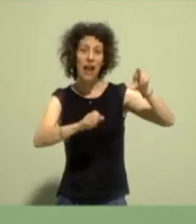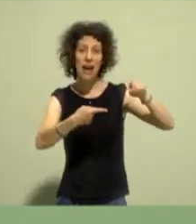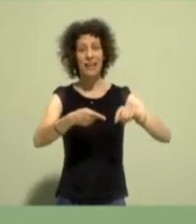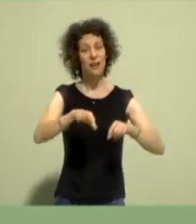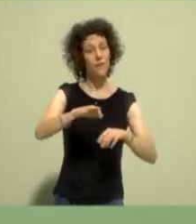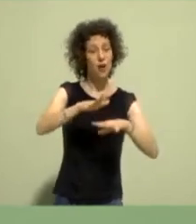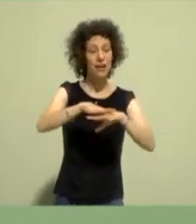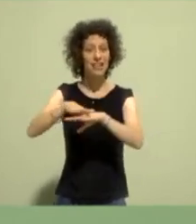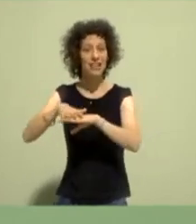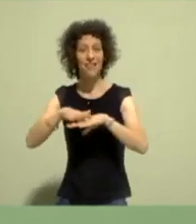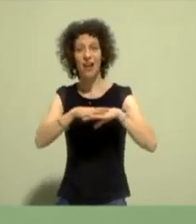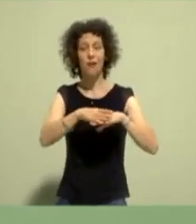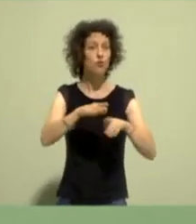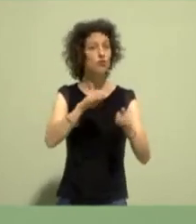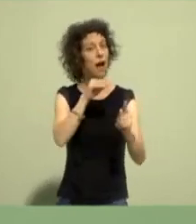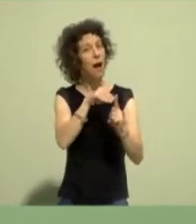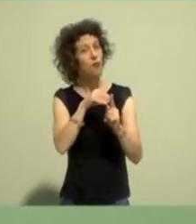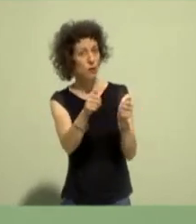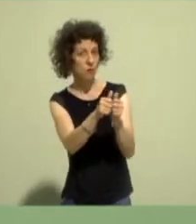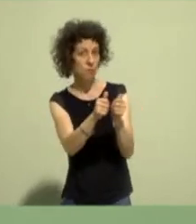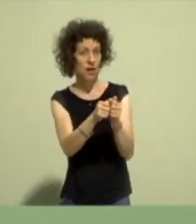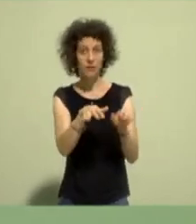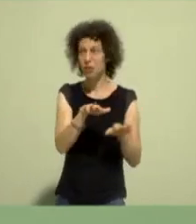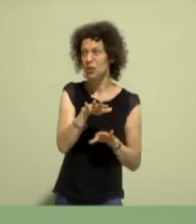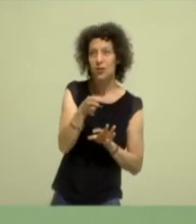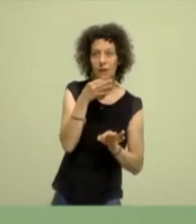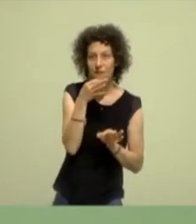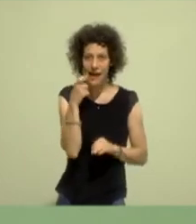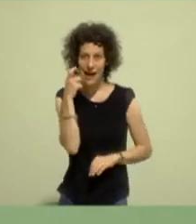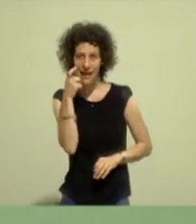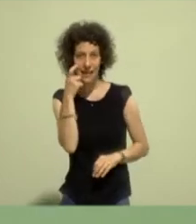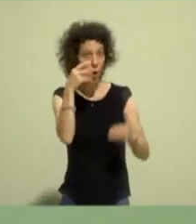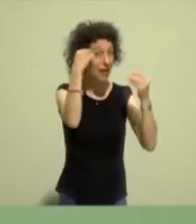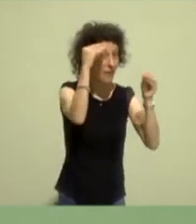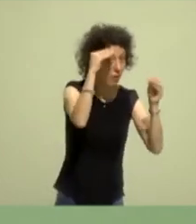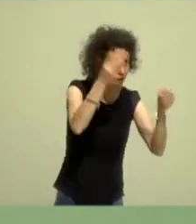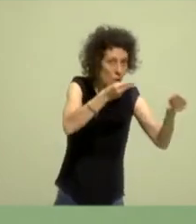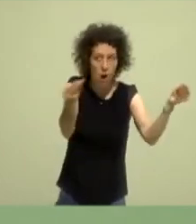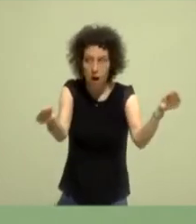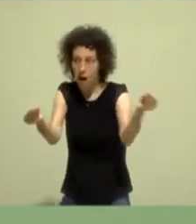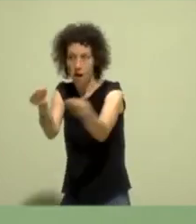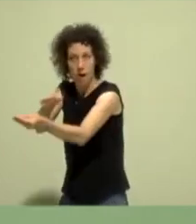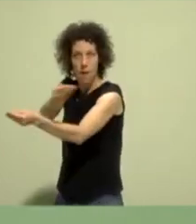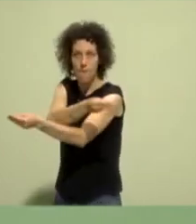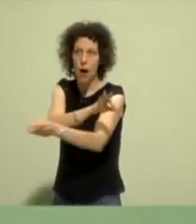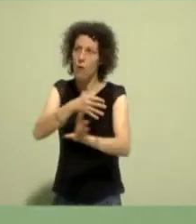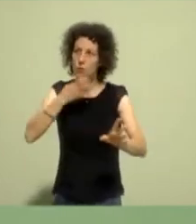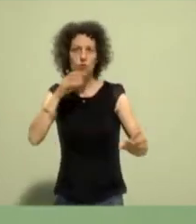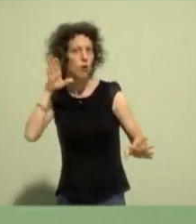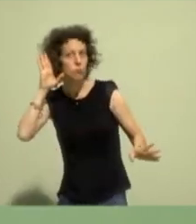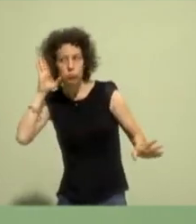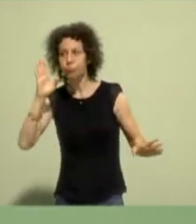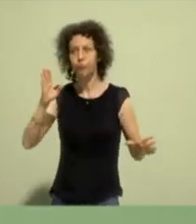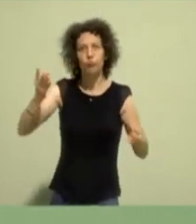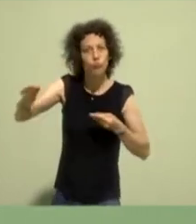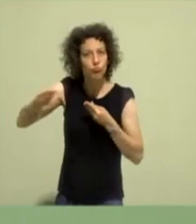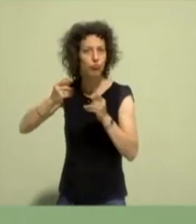haben, als Ansprechpartner fungieren und wo es Fragen gibt, wo es Informationsfluss benötigt, immer gerne ein offenes Hoher haben und ins